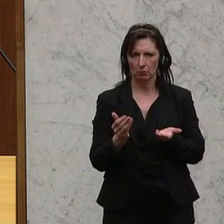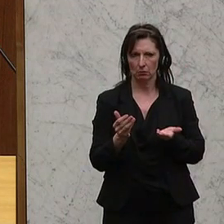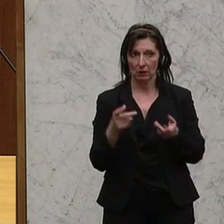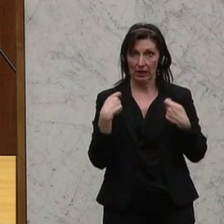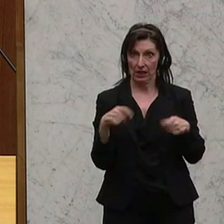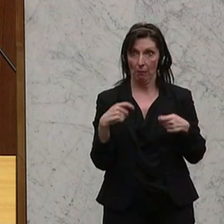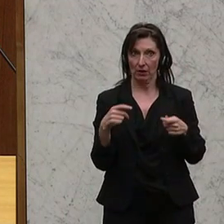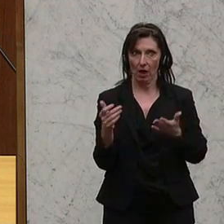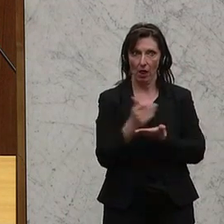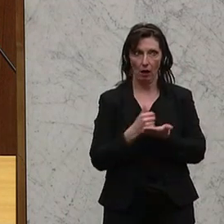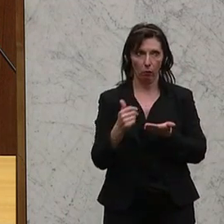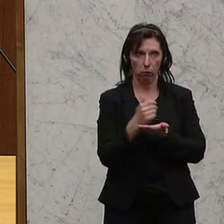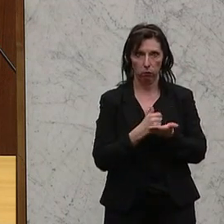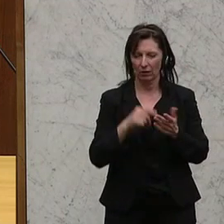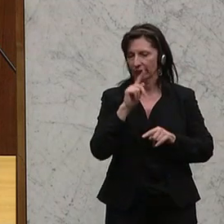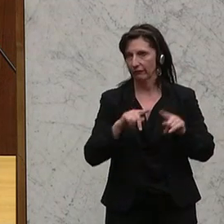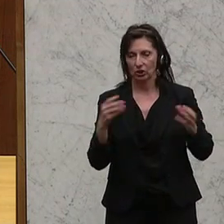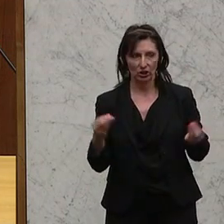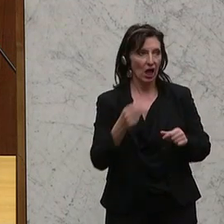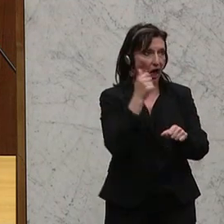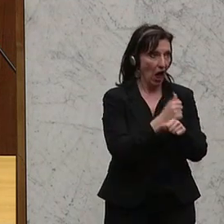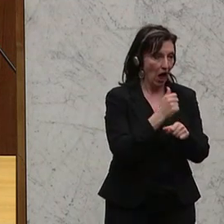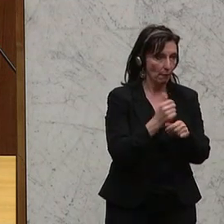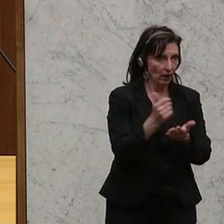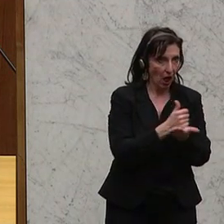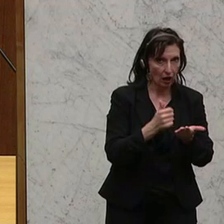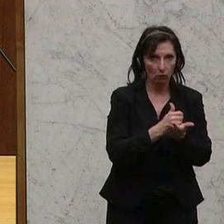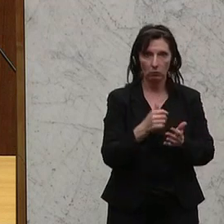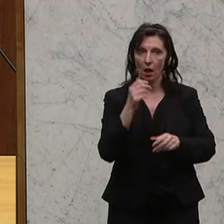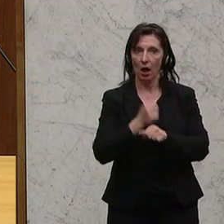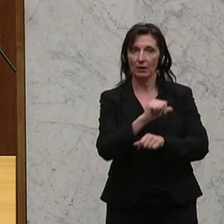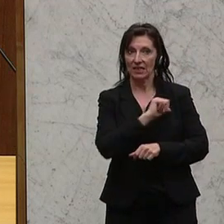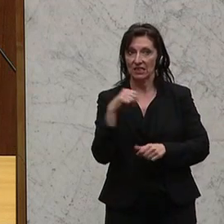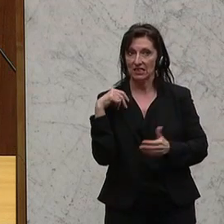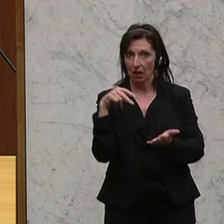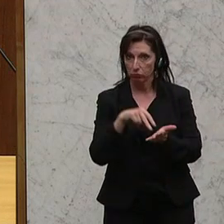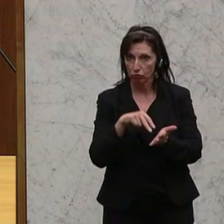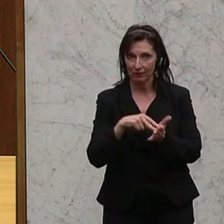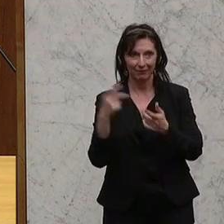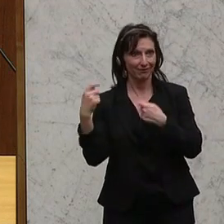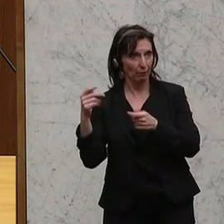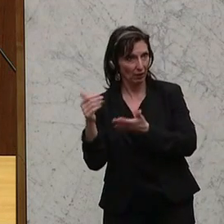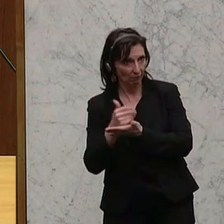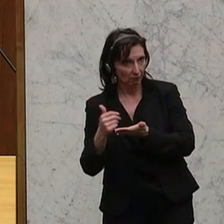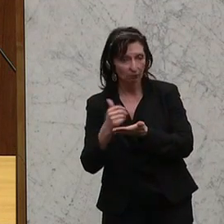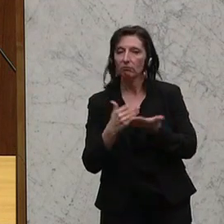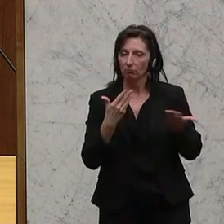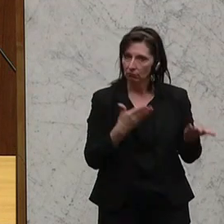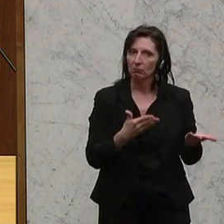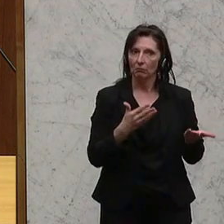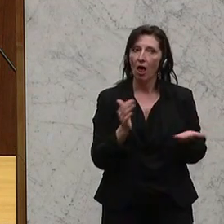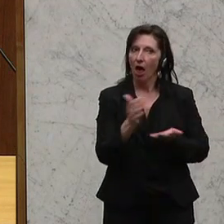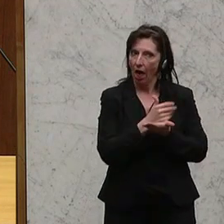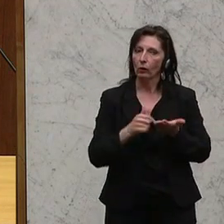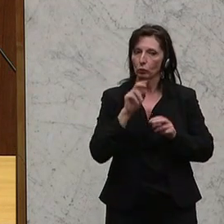Kapitaleinkommen, aus allmöglichen Dingen und aus den Arbeitseinkommen, auch selbstständige Arbeit, das ist nicht der Punkt. Du hast ja auch Einkommensteuer, dann